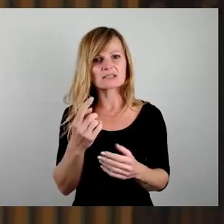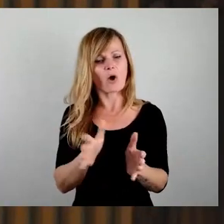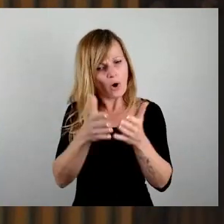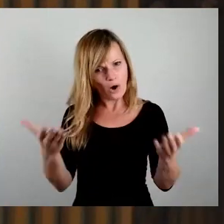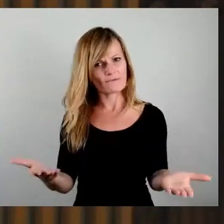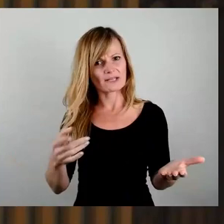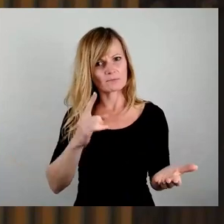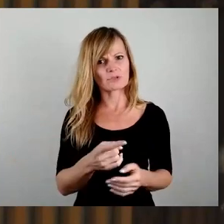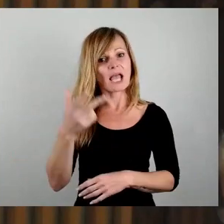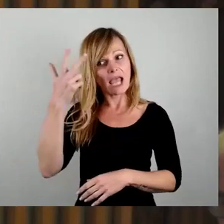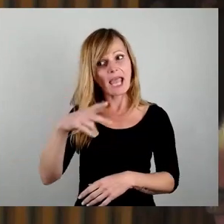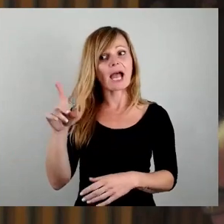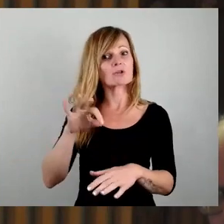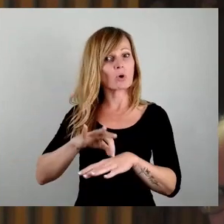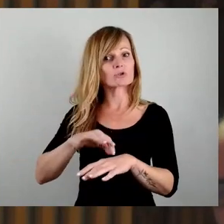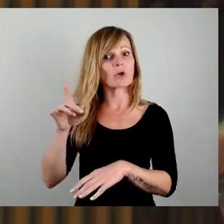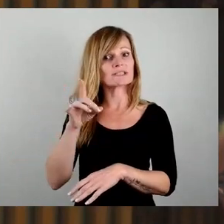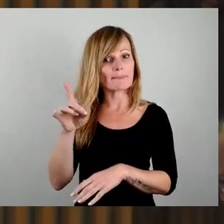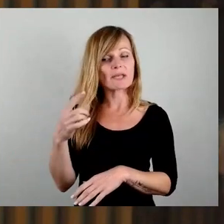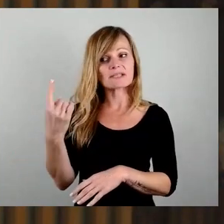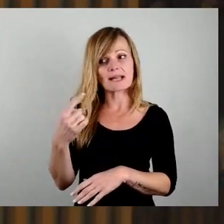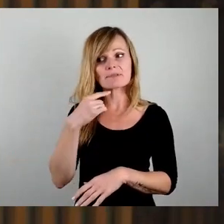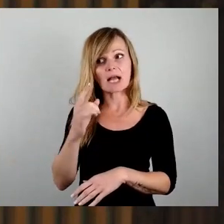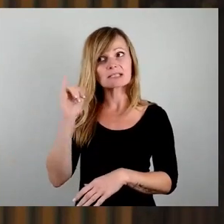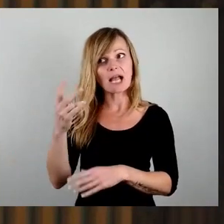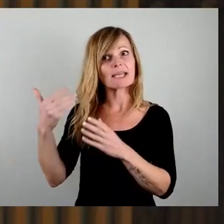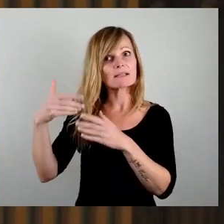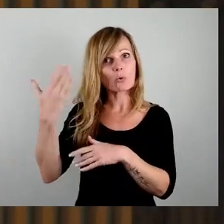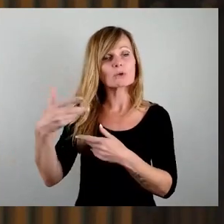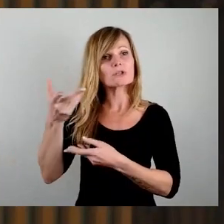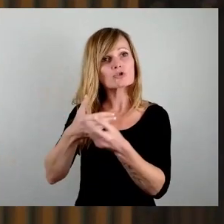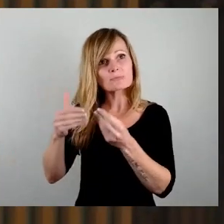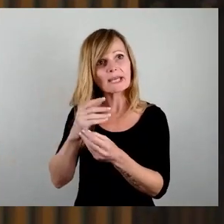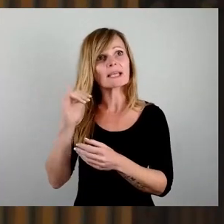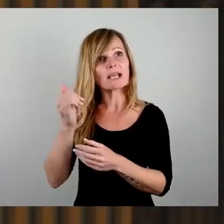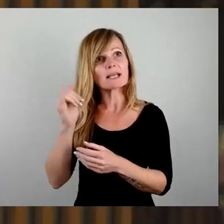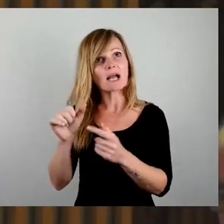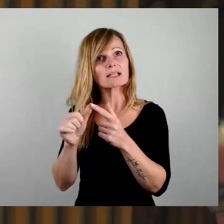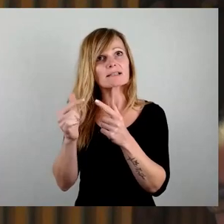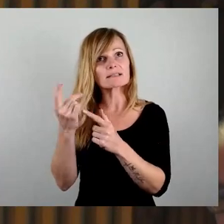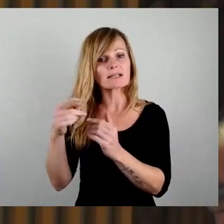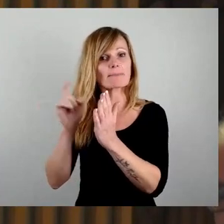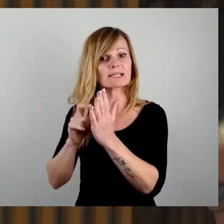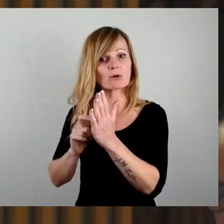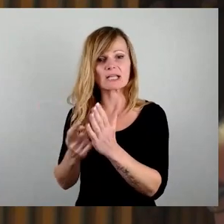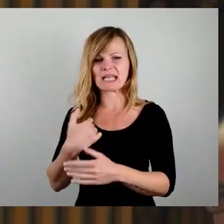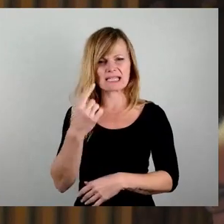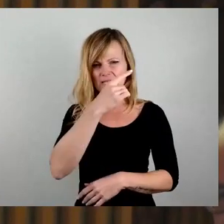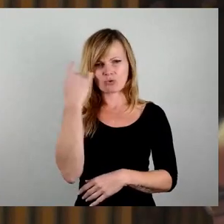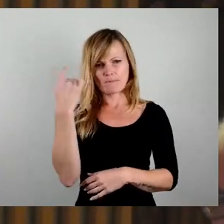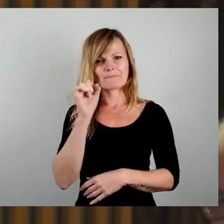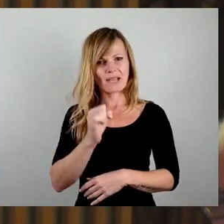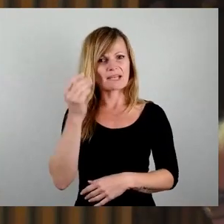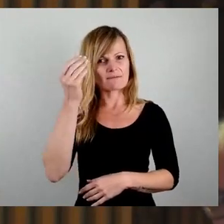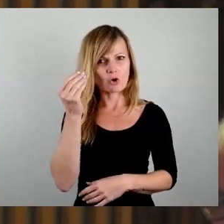Deppe, dass er aus Hintergrundgesprächen erfahren hat, ja, ja, das sei die Bedingung gewesen und so weiter. Ich bin ja nicht blöd, ich kann mir schon vorstellen, dass das so